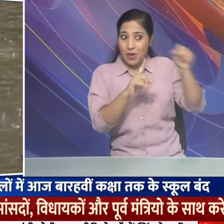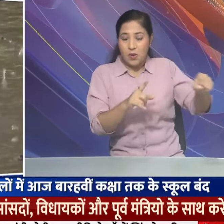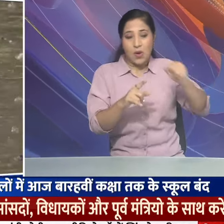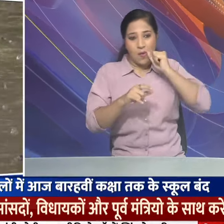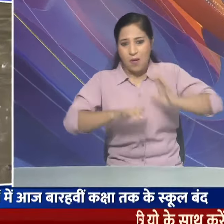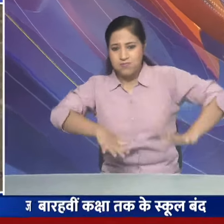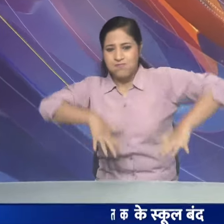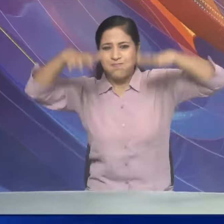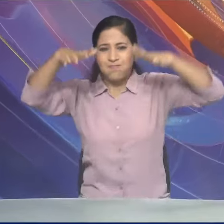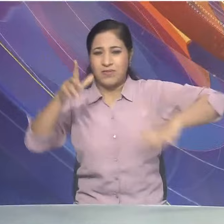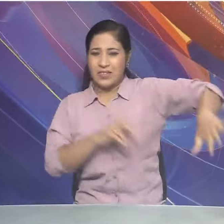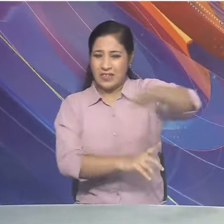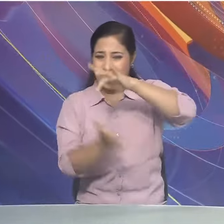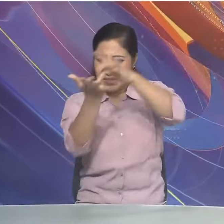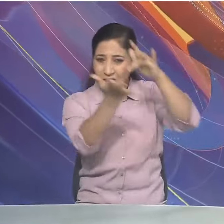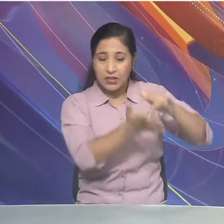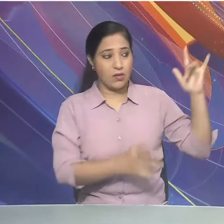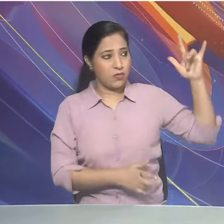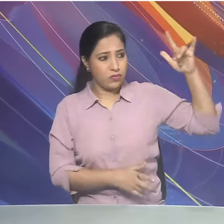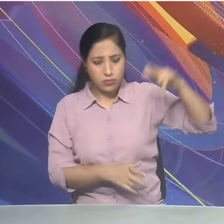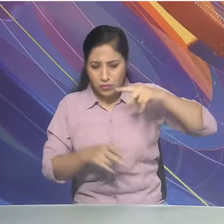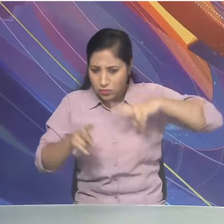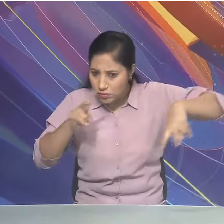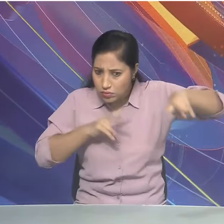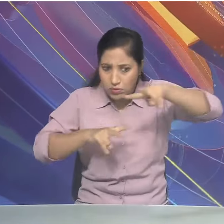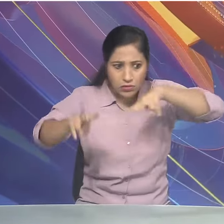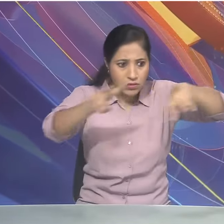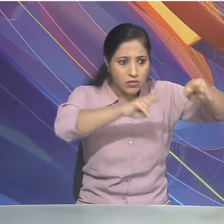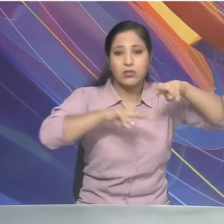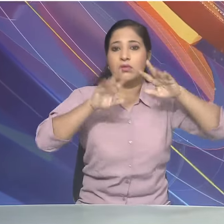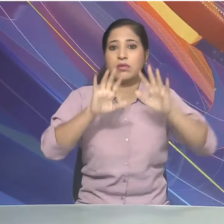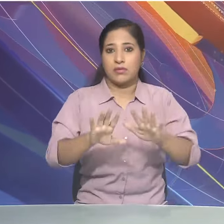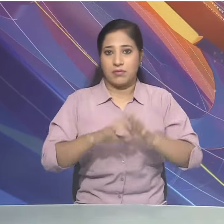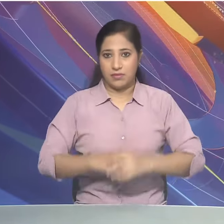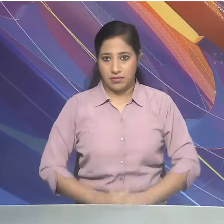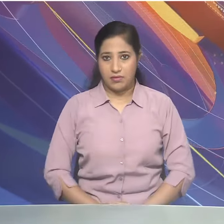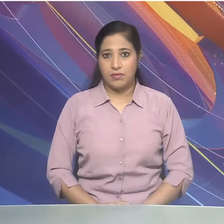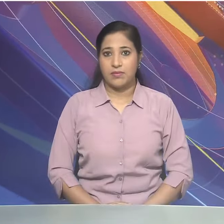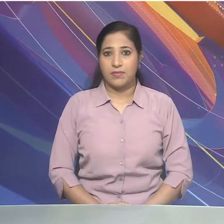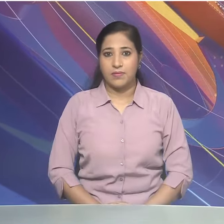प्रभावितक शेत्रों का हवाई सर्वेक्षन करेंगे।